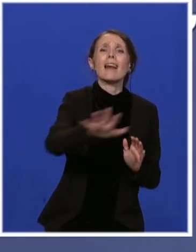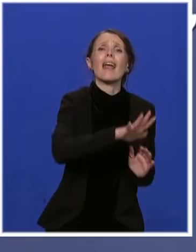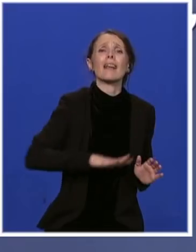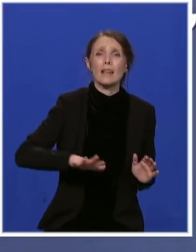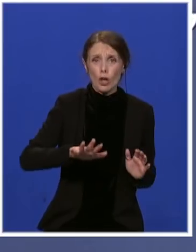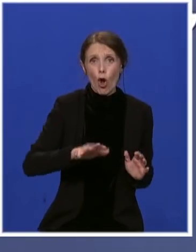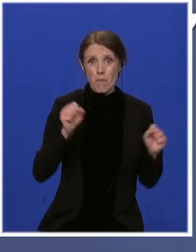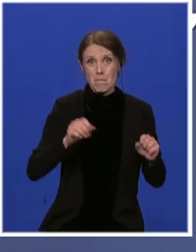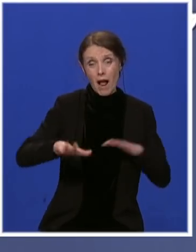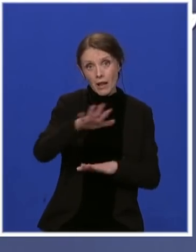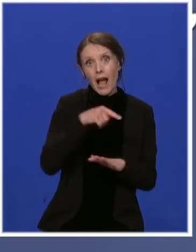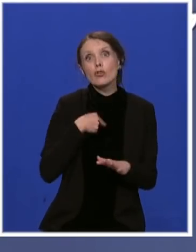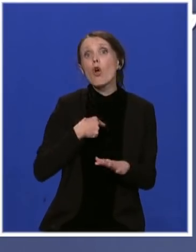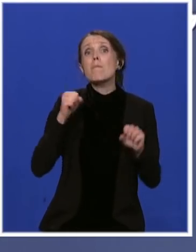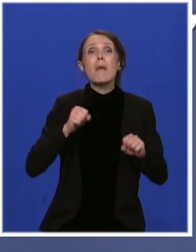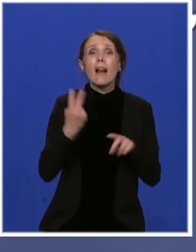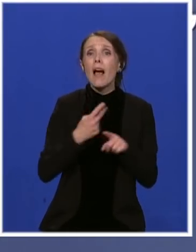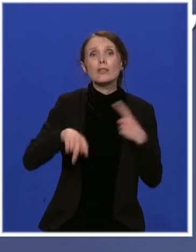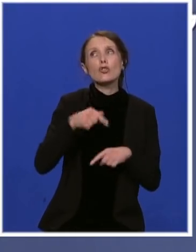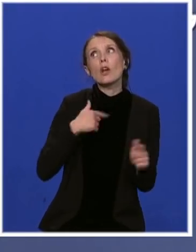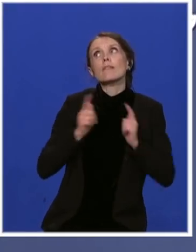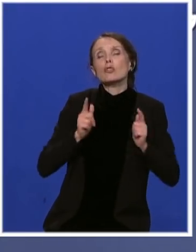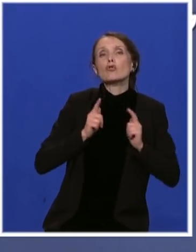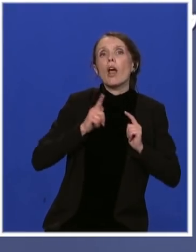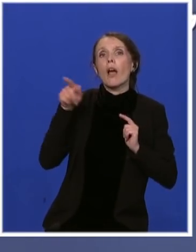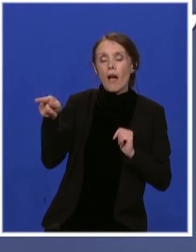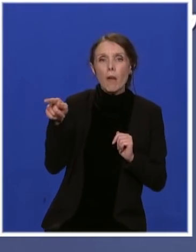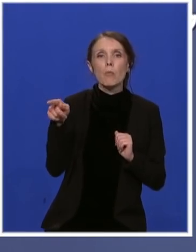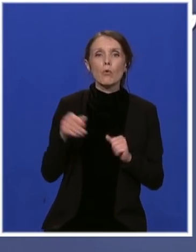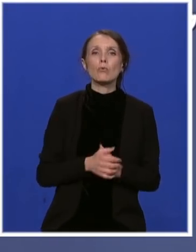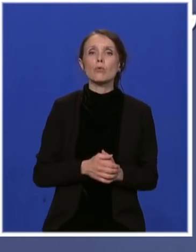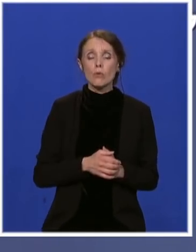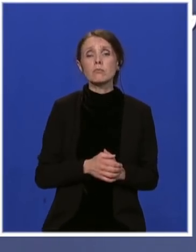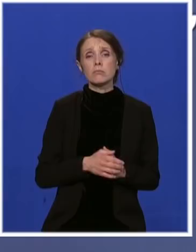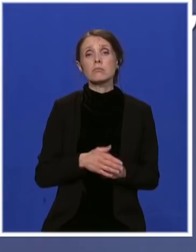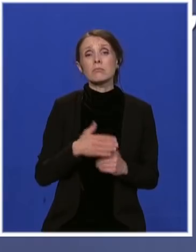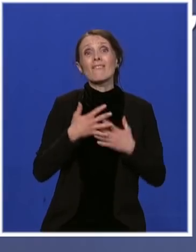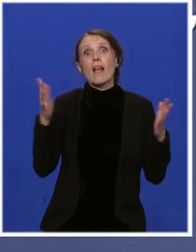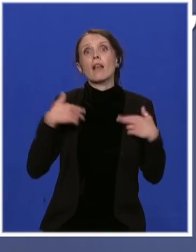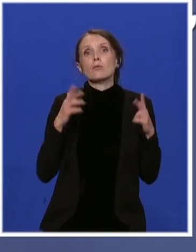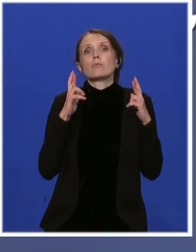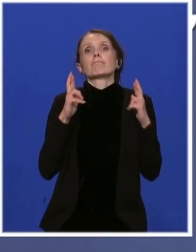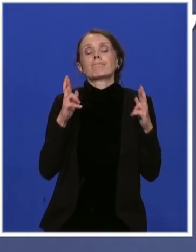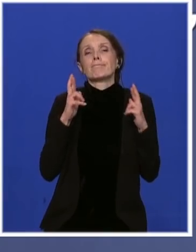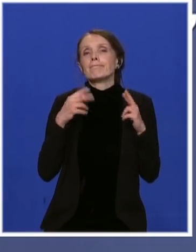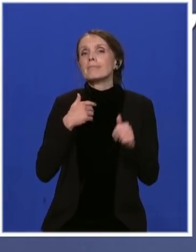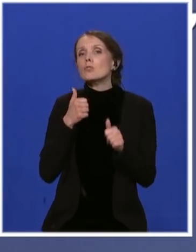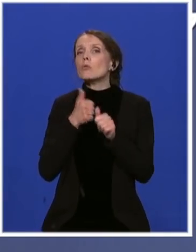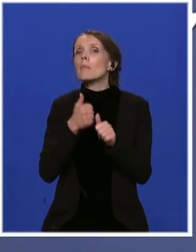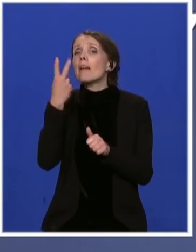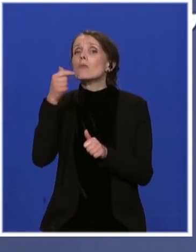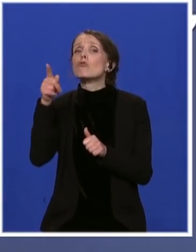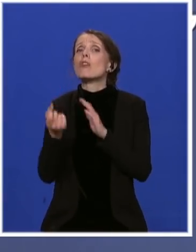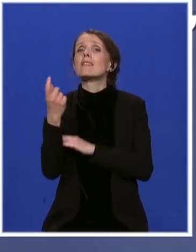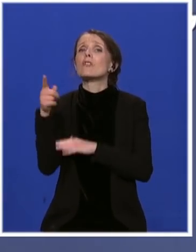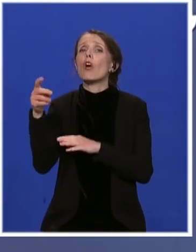ceo zapadni Balkan čeka i sa velikom pažnjom i sa ogromnim nadanjima pratit ćemo dešavanje u Briselu